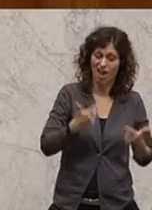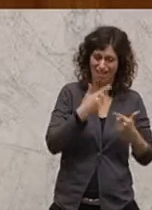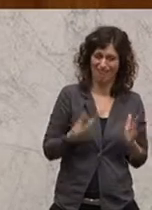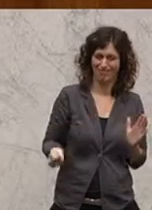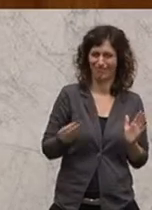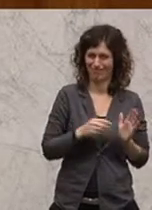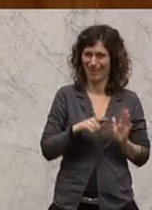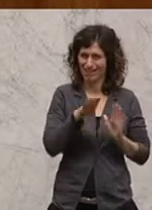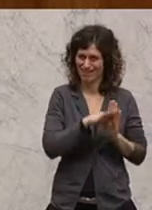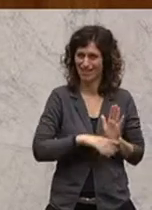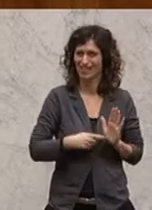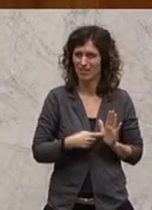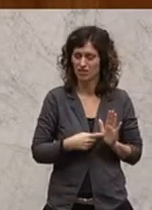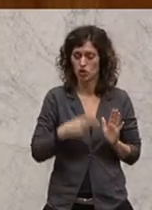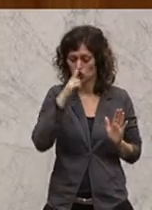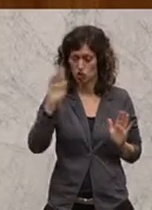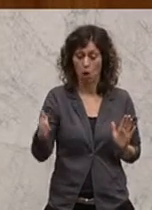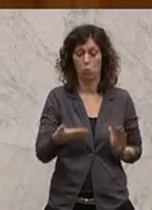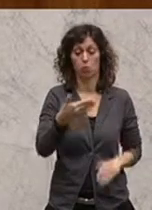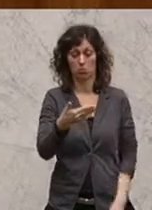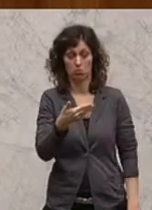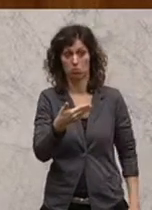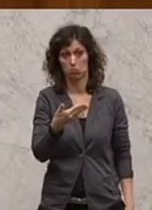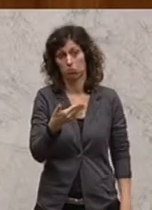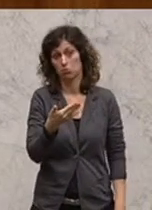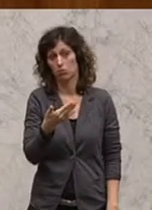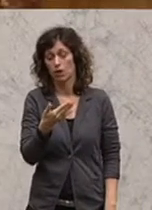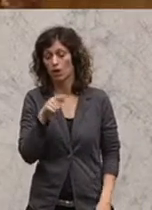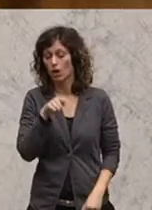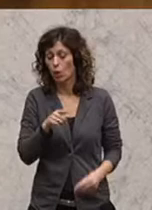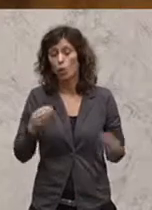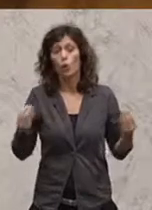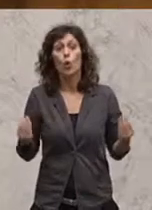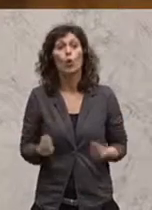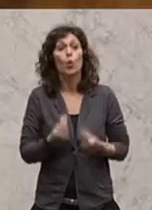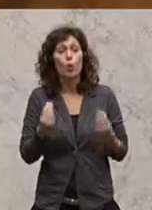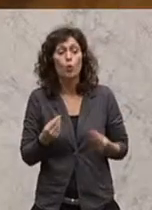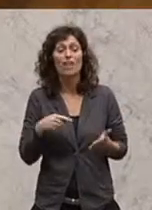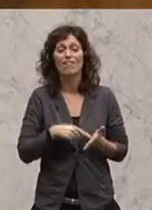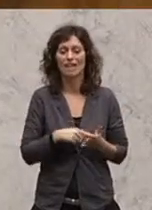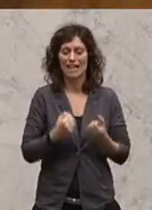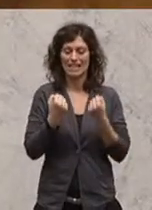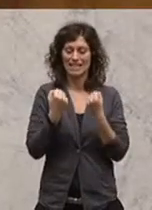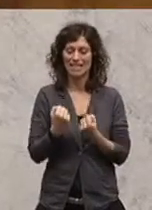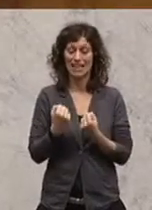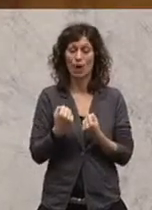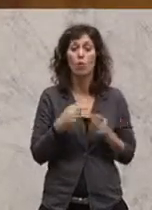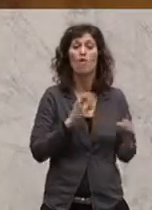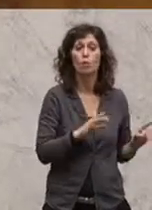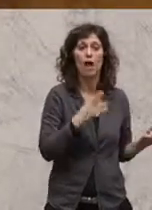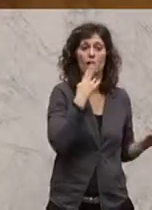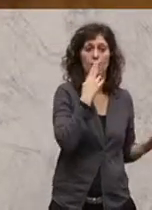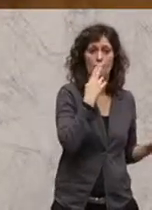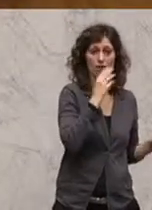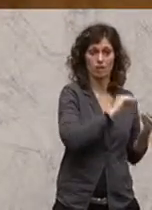ausgeführt wird, herangezogen wird. Da steht, aus Gründen zur Sicherung der Einkünfte der Tabaktrafikanten sollen